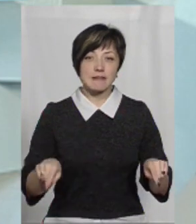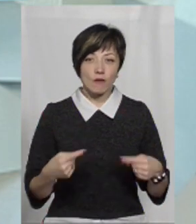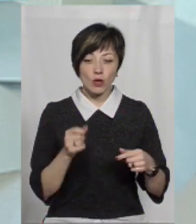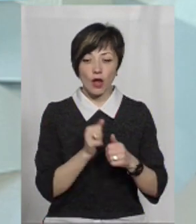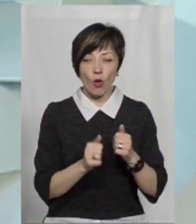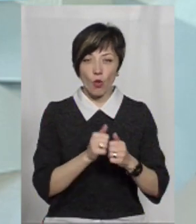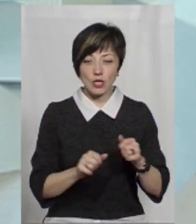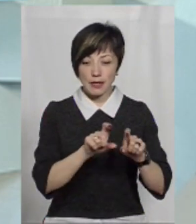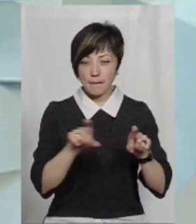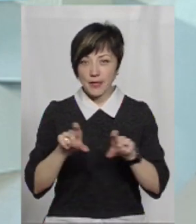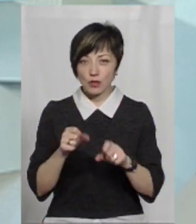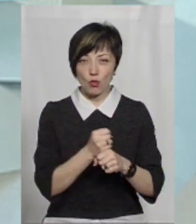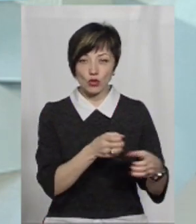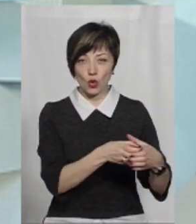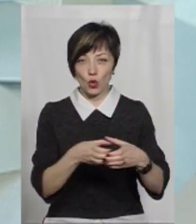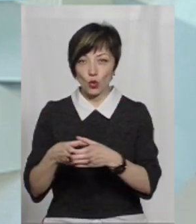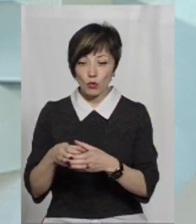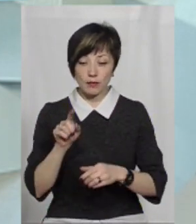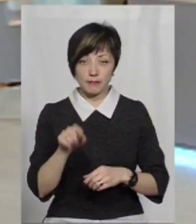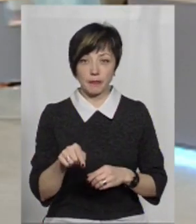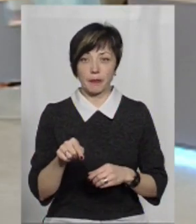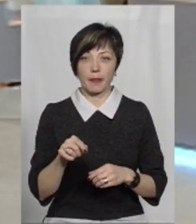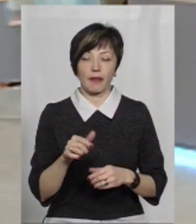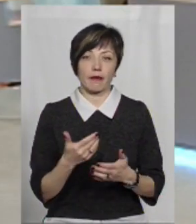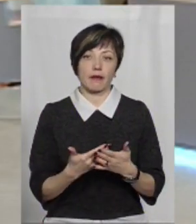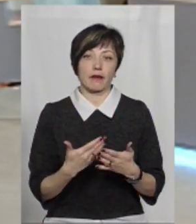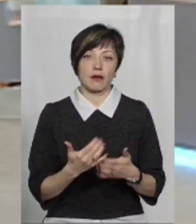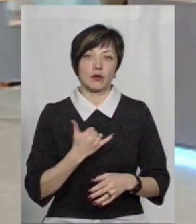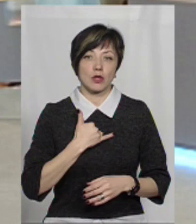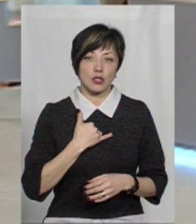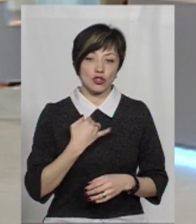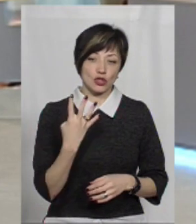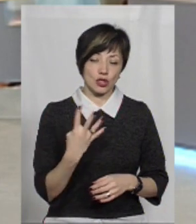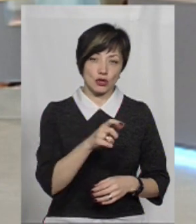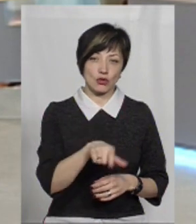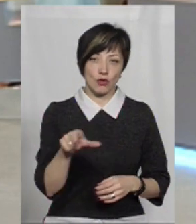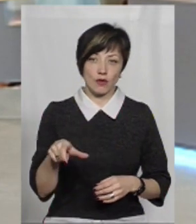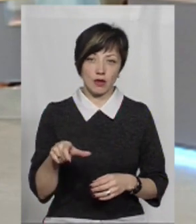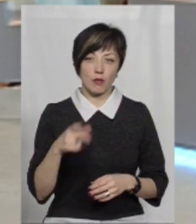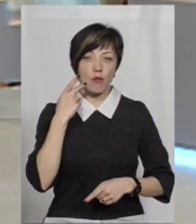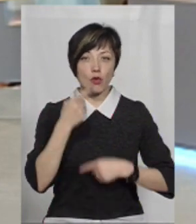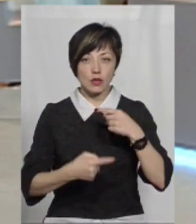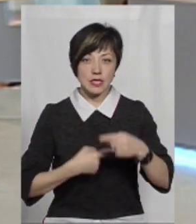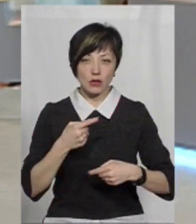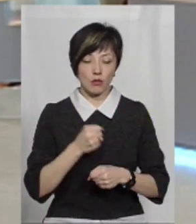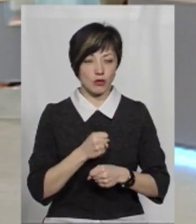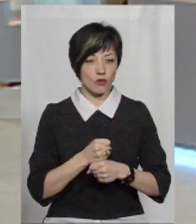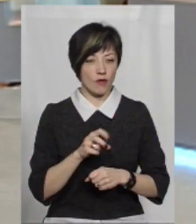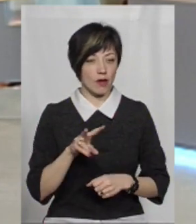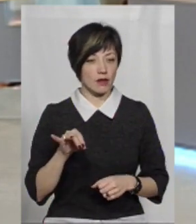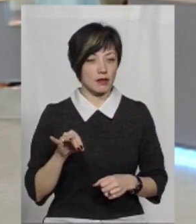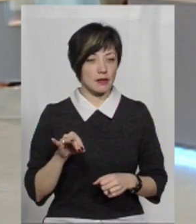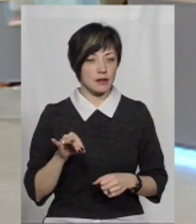були на кожній митниці робочі групи. У нас, наприклад, чотири чоловіки десь практично постійно працювали.